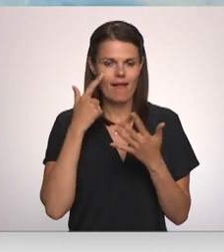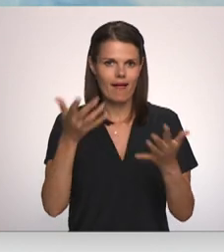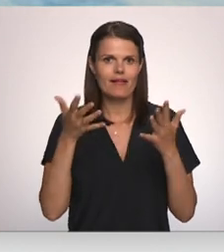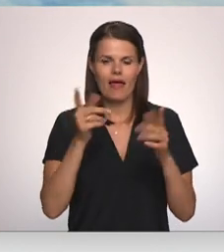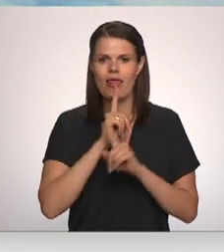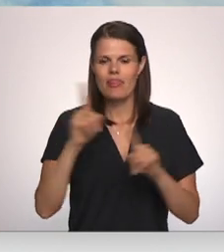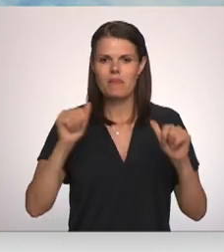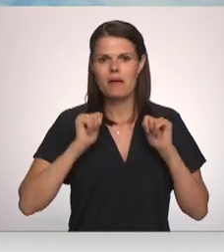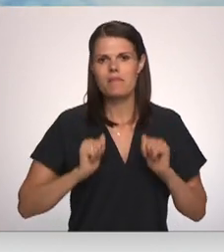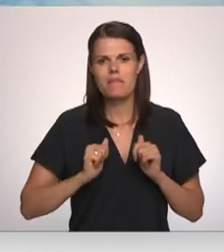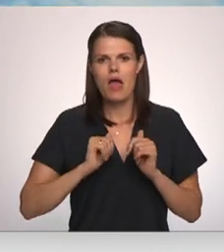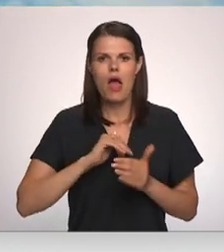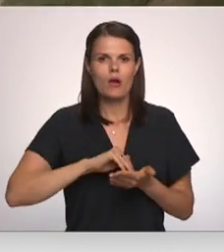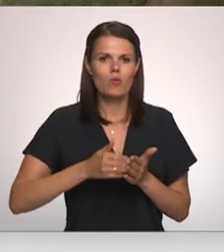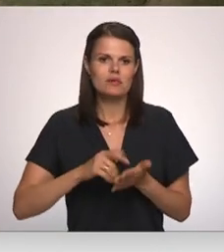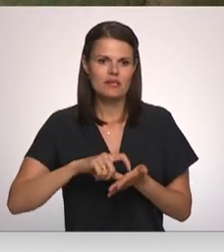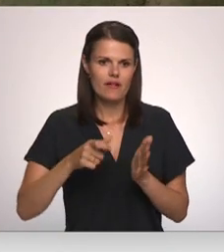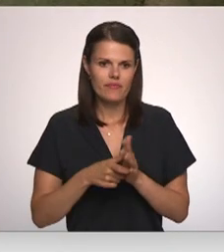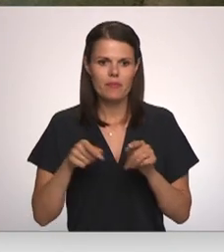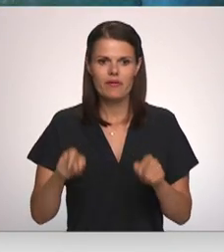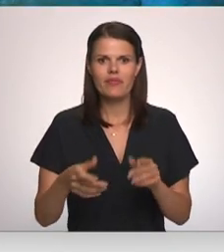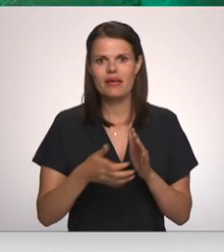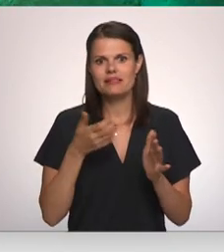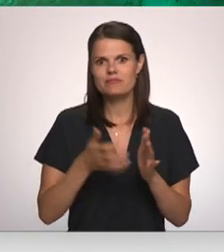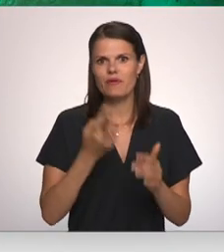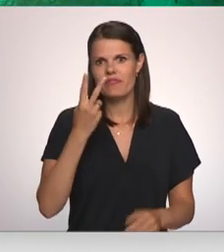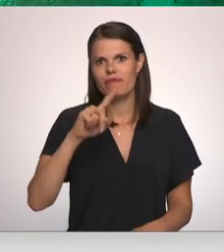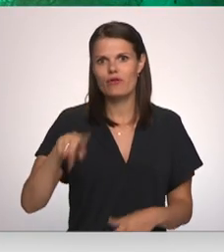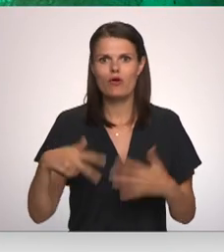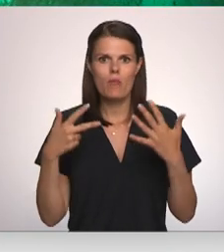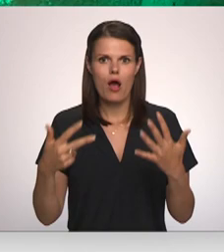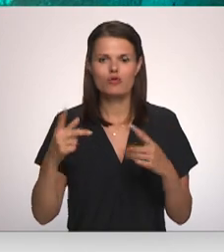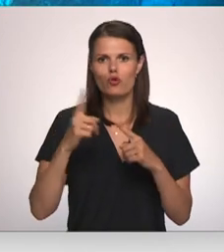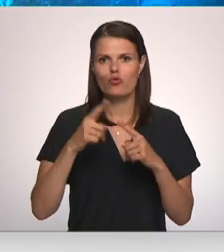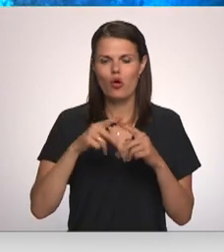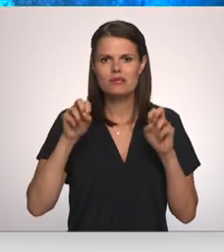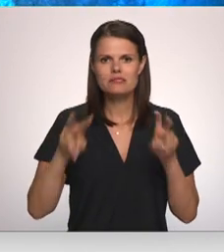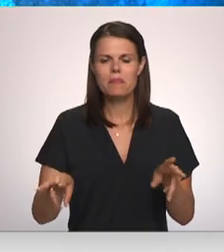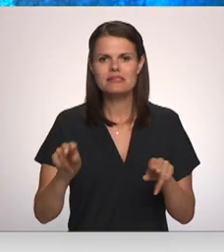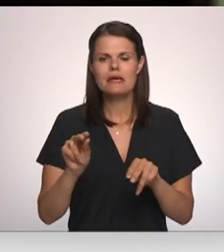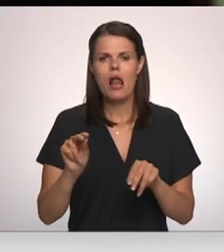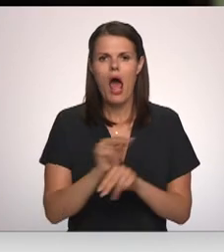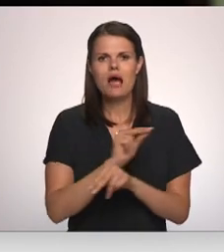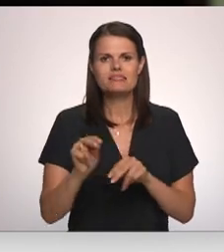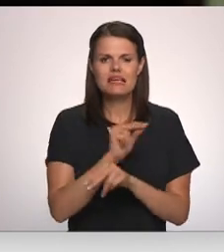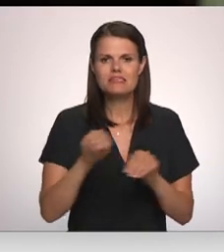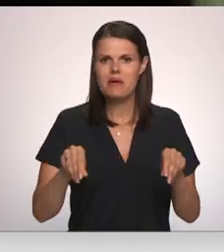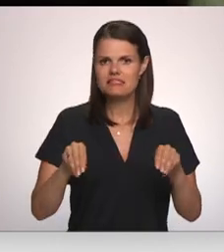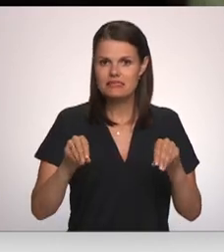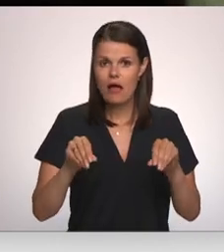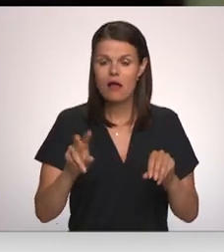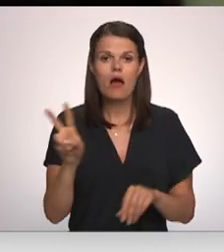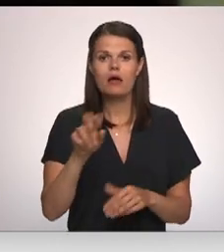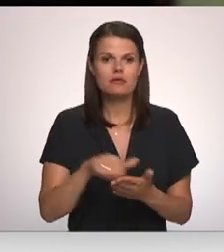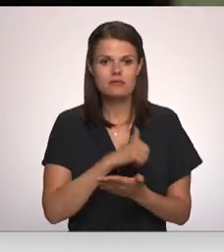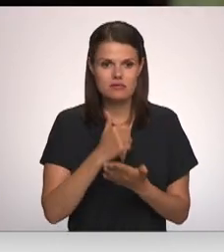neparastu miera noskaņas talpu. Te izmantotas 2,8 tūnas medicīniskās sāles. Tas, kas ir gaunais, tas